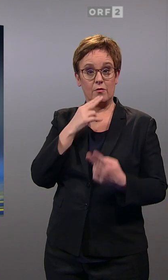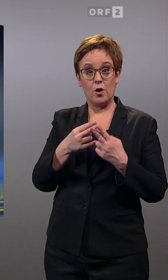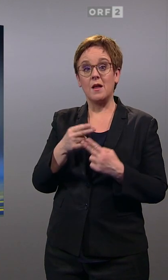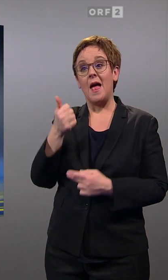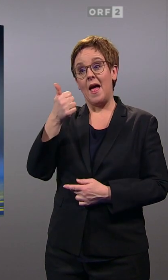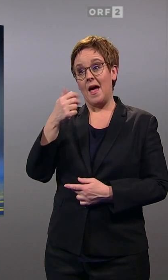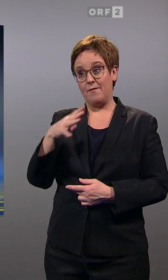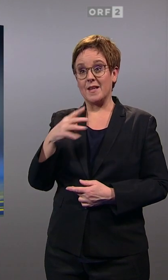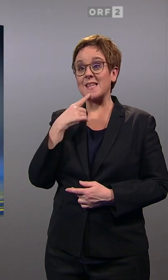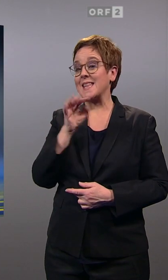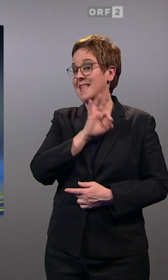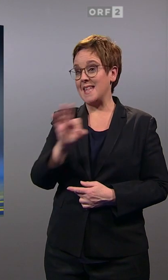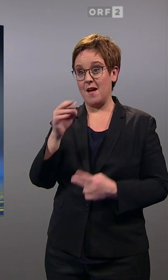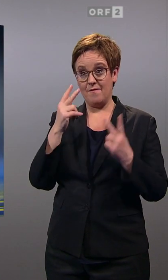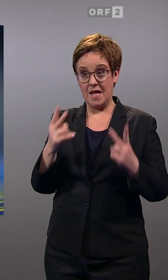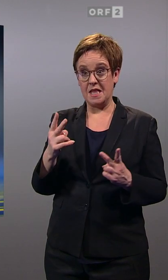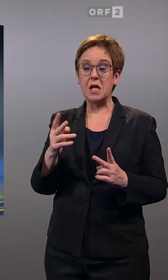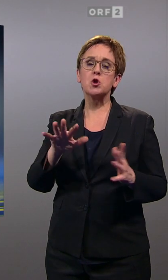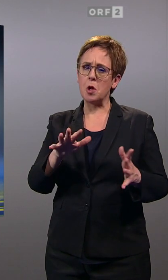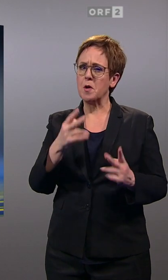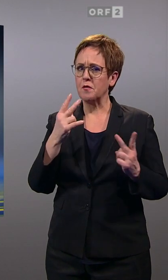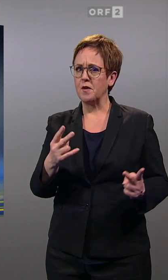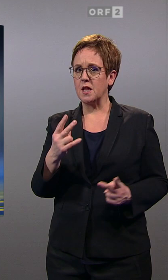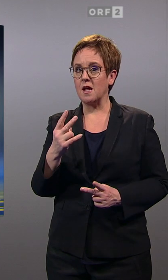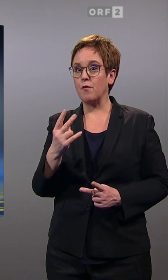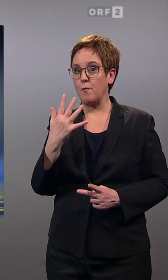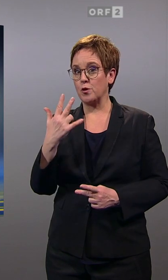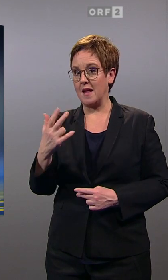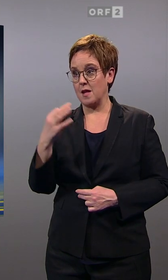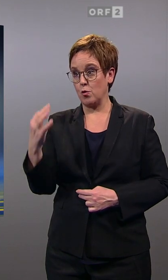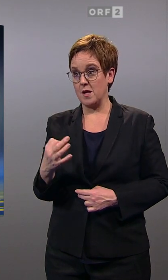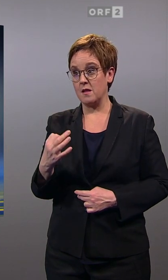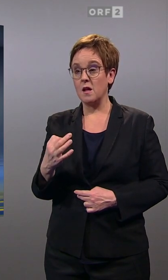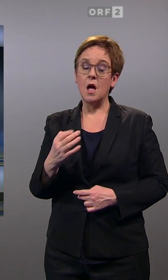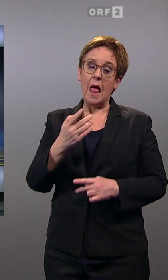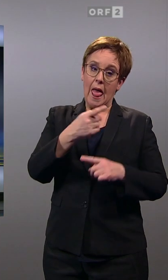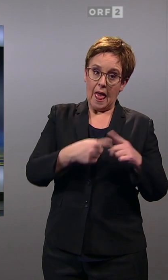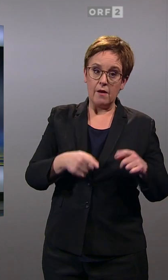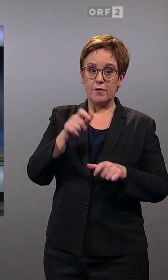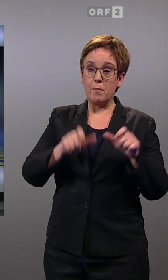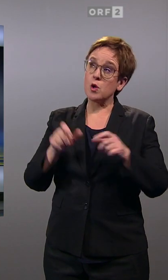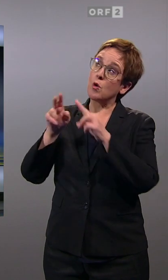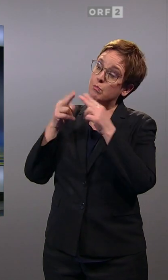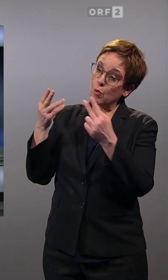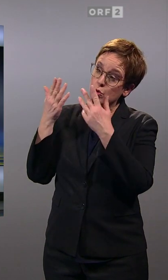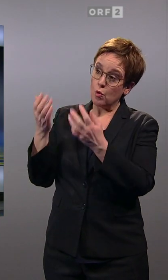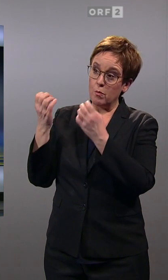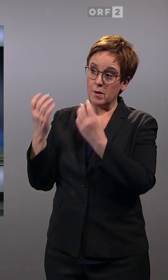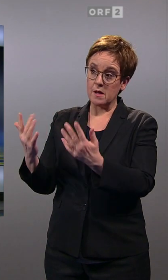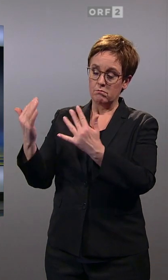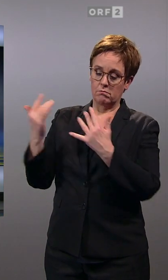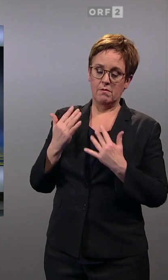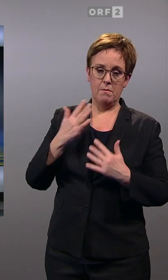sehr wichtig angegeben und ziemlich wichtig 35 Prozent. Also die Hälfte der Hälfte ist das, was sich im Bund tut, tatsächlich